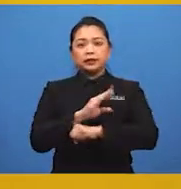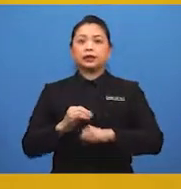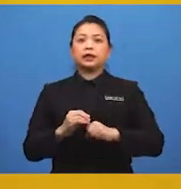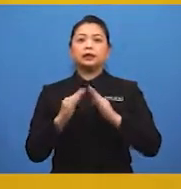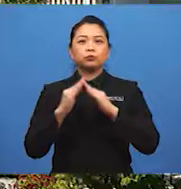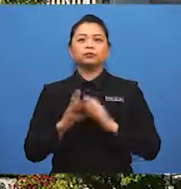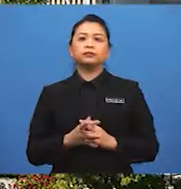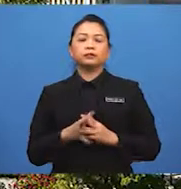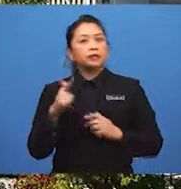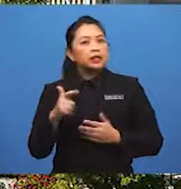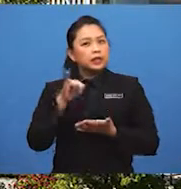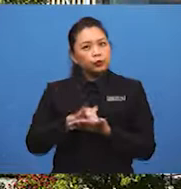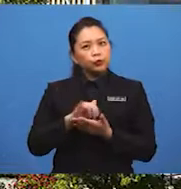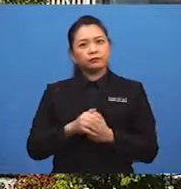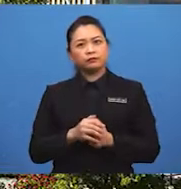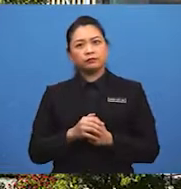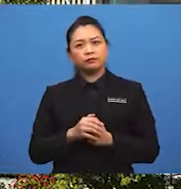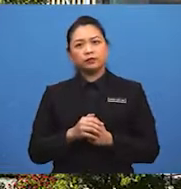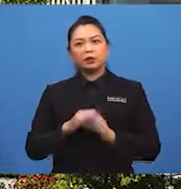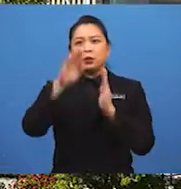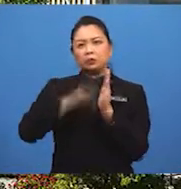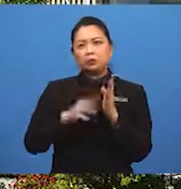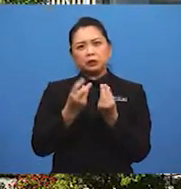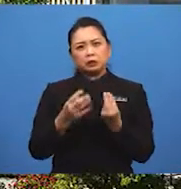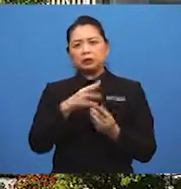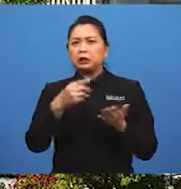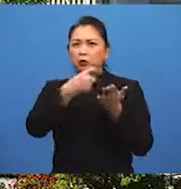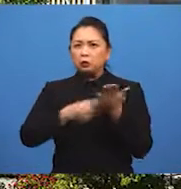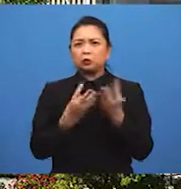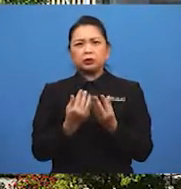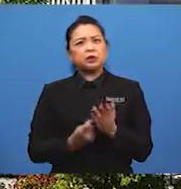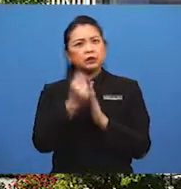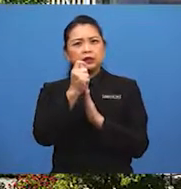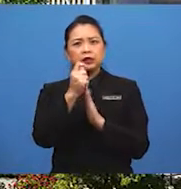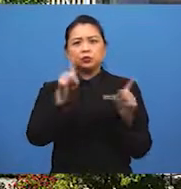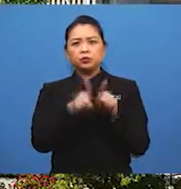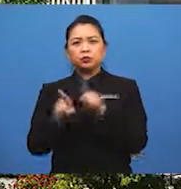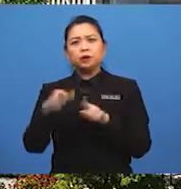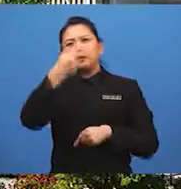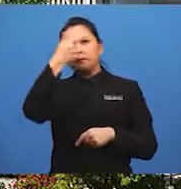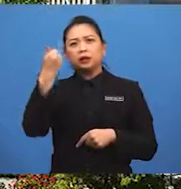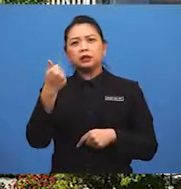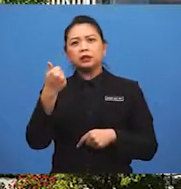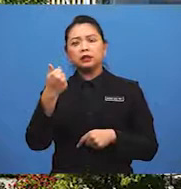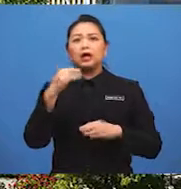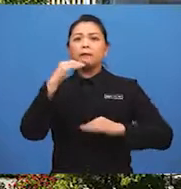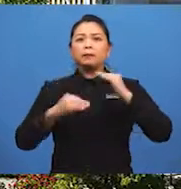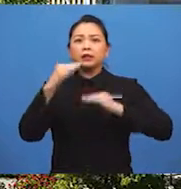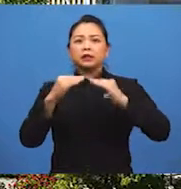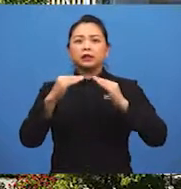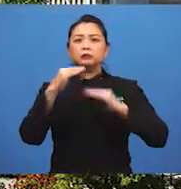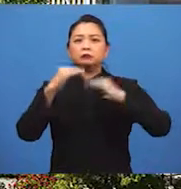perkhidmatan. Selain itu, kekurangan tanah dan kos tanah tinggi juga menyebabkan